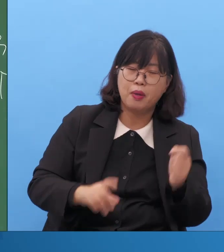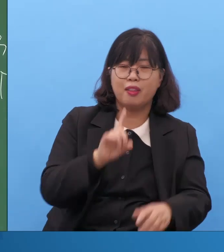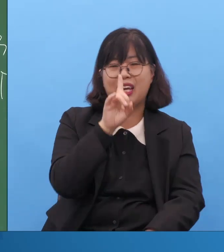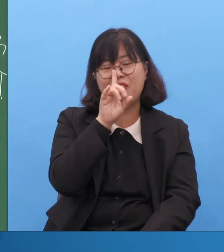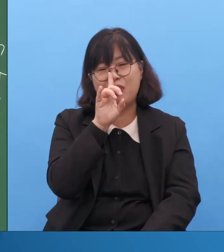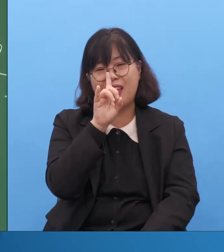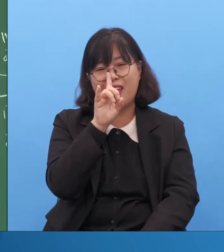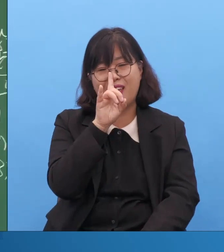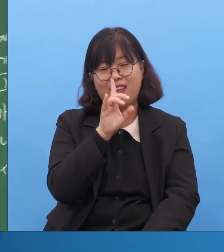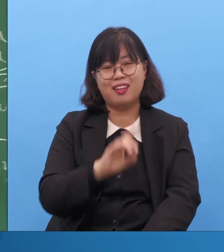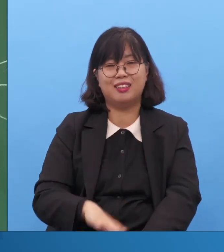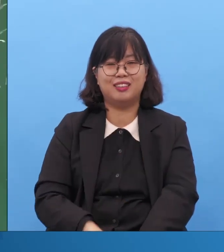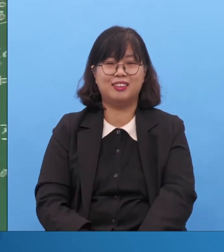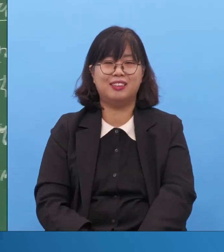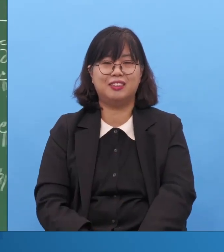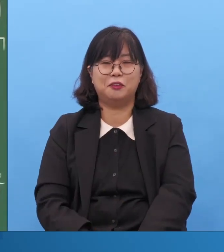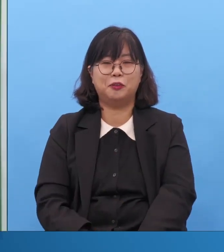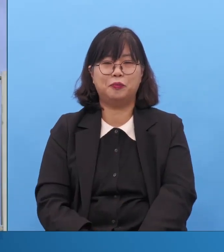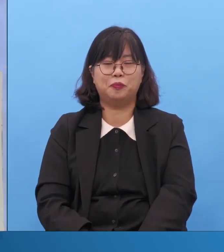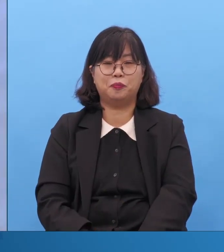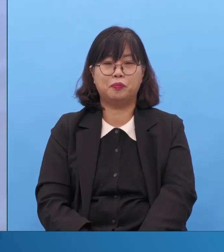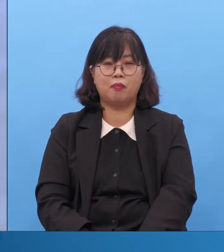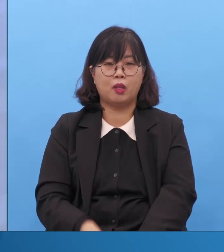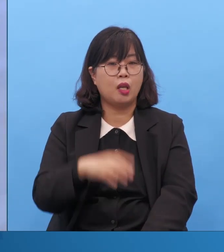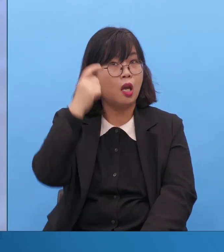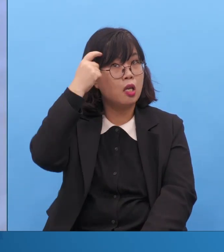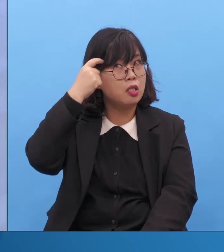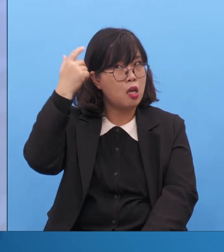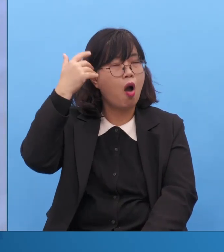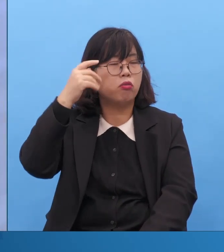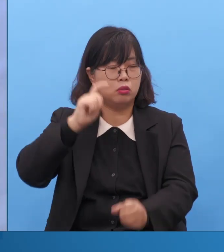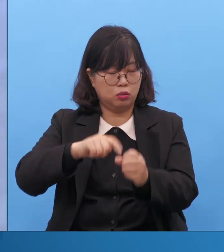아니겠지요. 그게 영적 치유입니다.